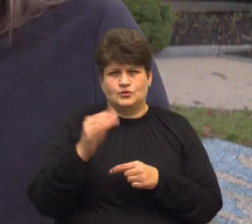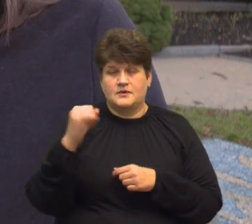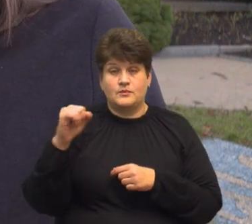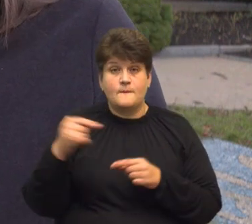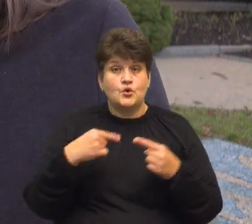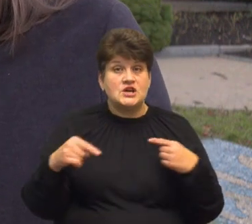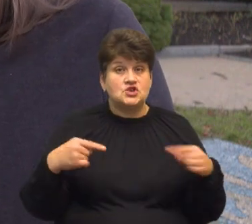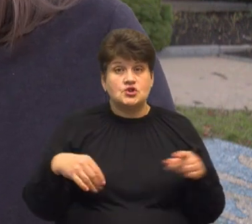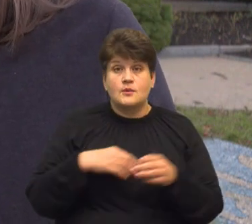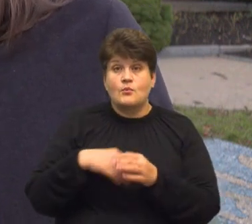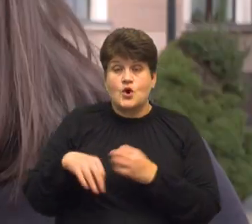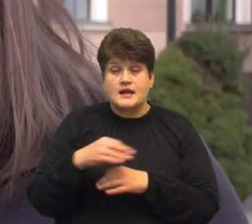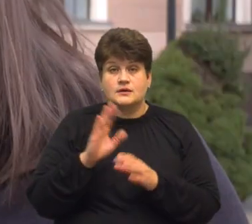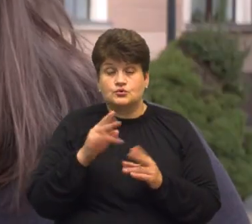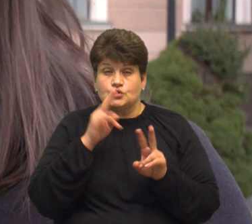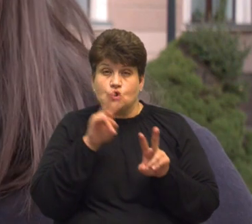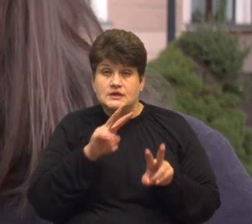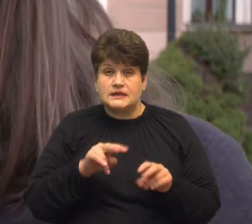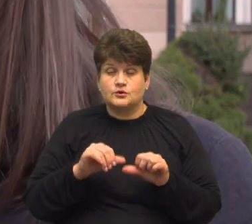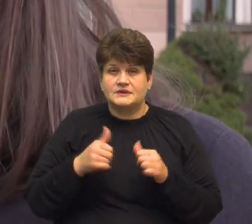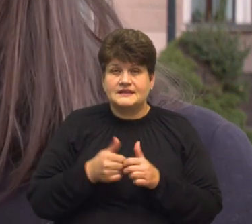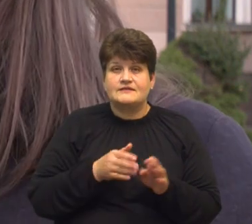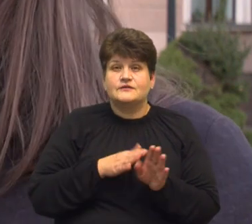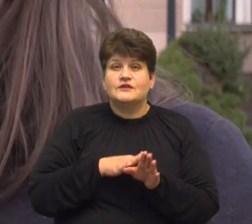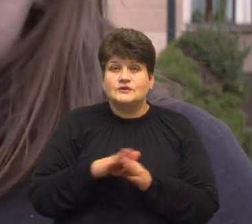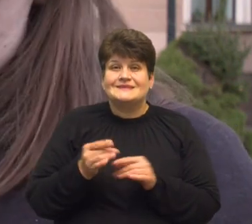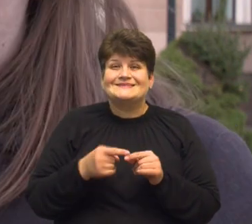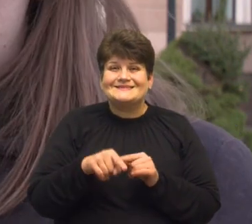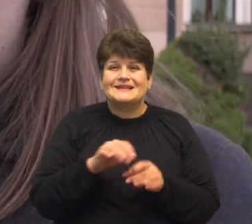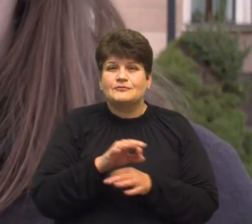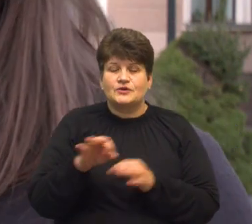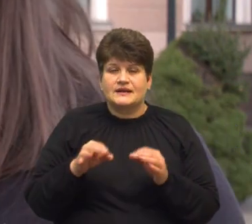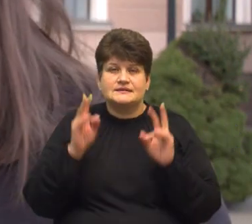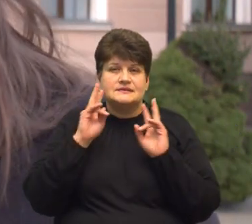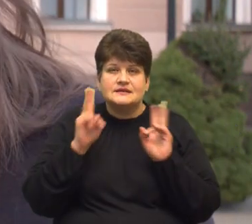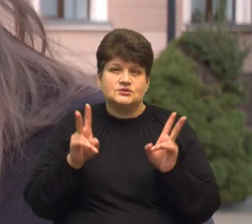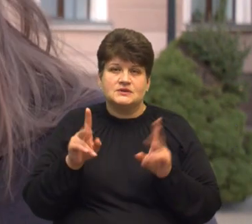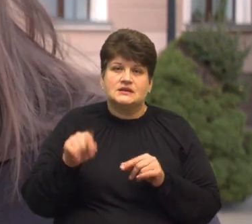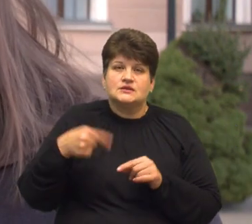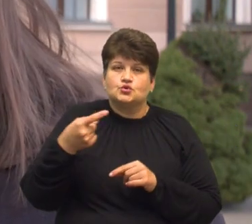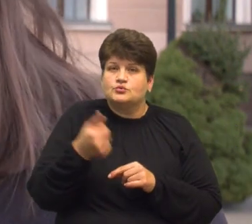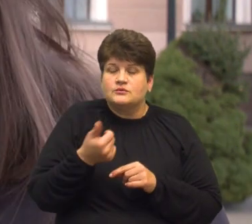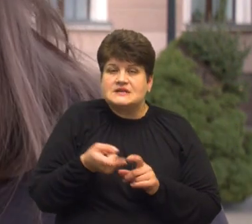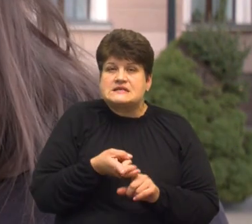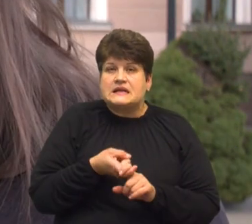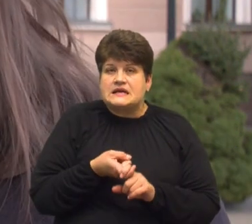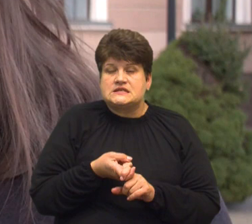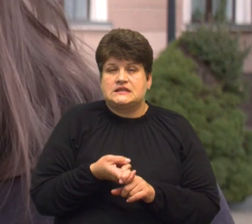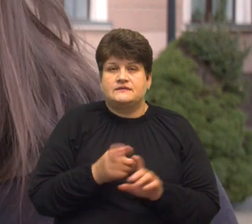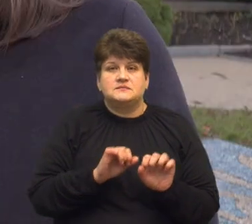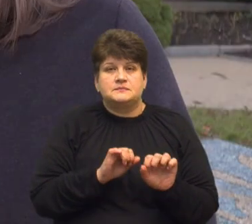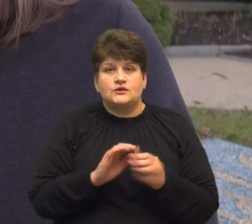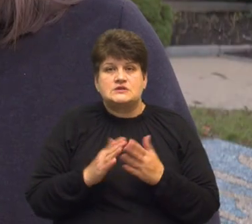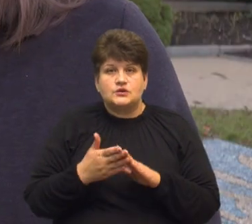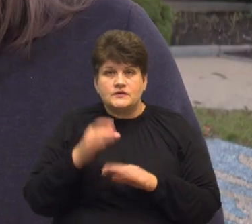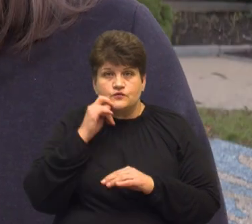проєктах ще будуть розглядати номінаційний комітет. Реалізація цих проєктів невідомо, чи буде наступного року. Вона буде залежати від безпекової ситуації